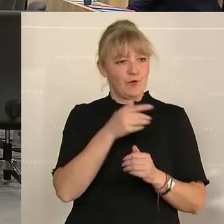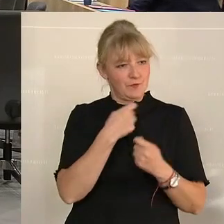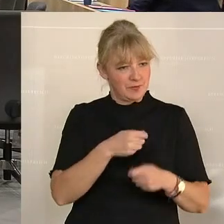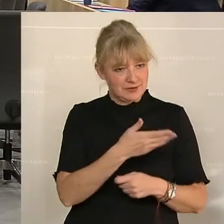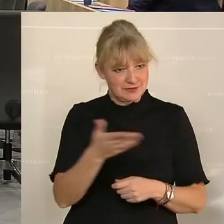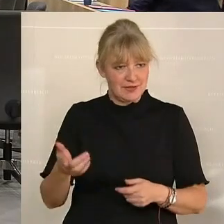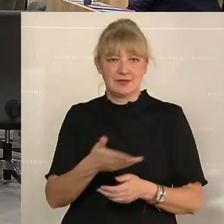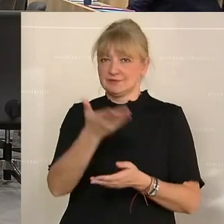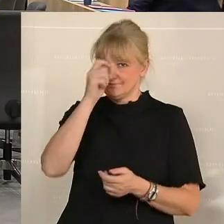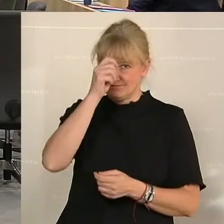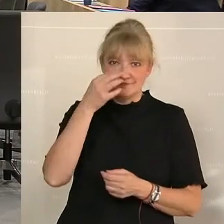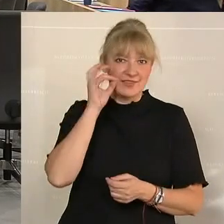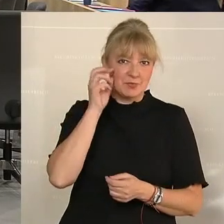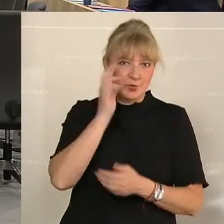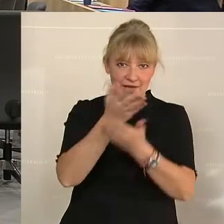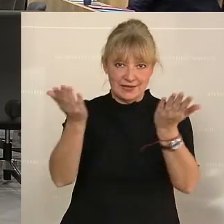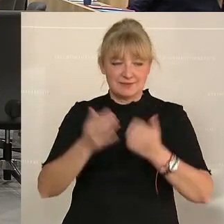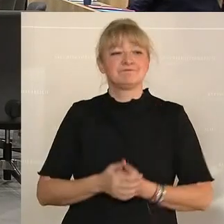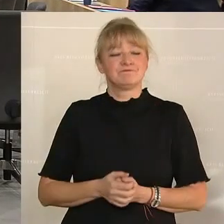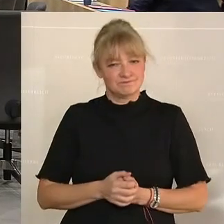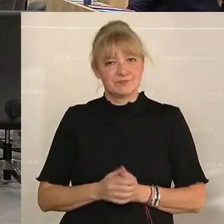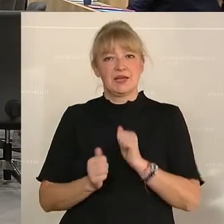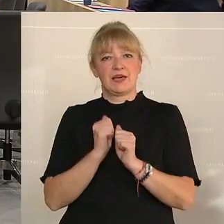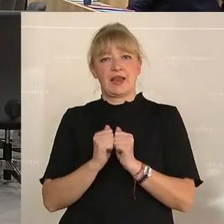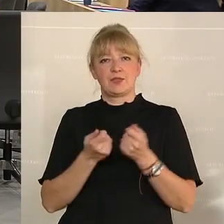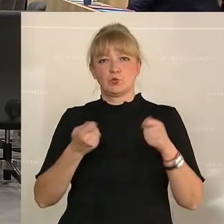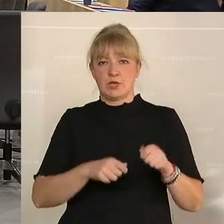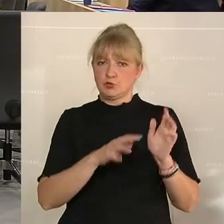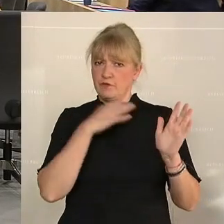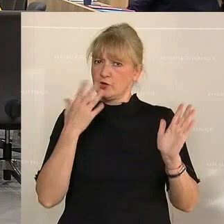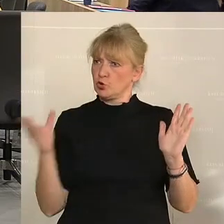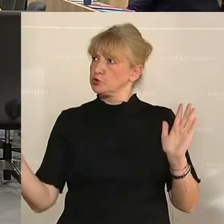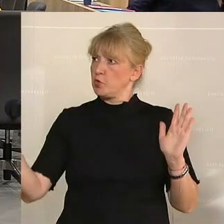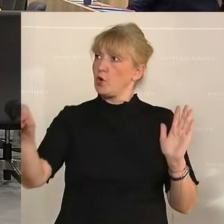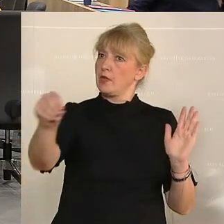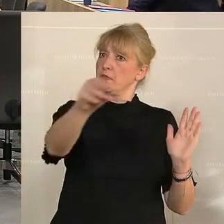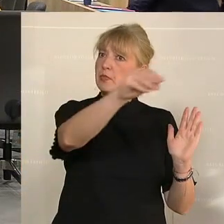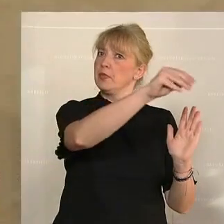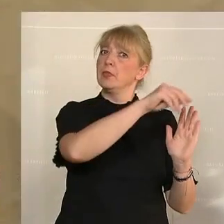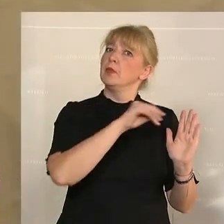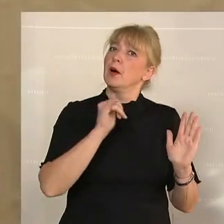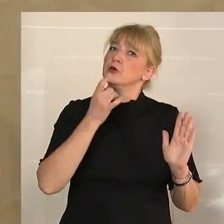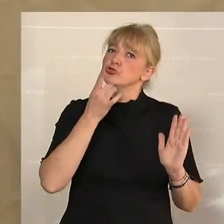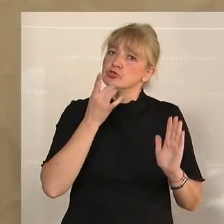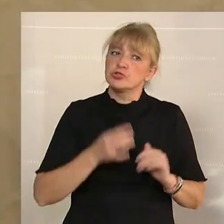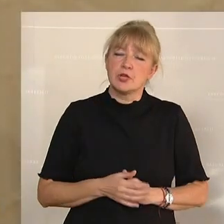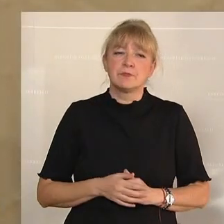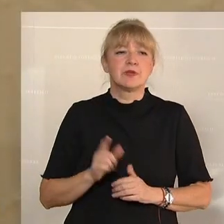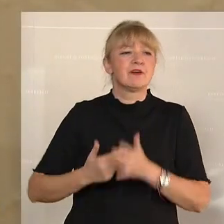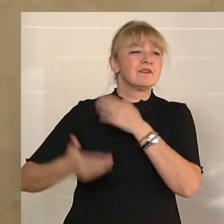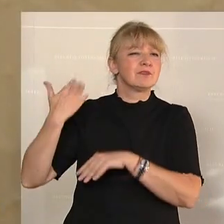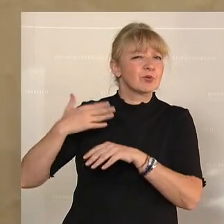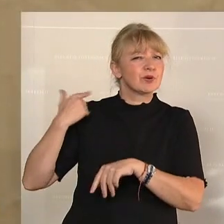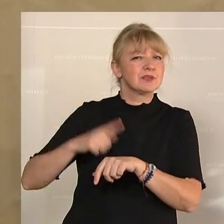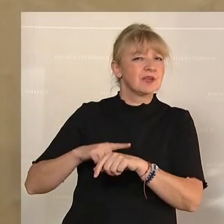Jetzt am Wort ebenfalls von den Freiheitlichen ist Erwin Angerer. Man stimmt ja, man sollte sich nicht zu viel mit der Vergangenheit